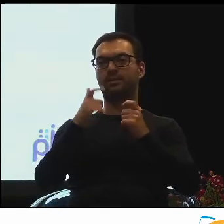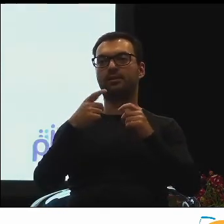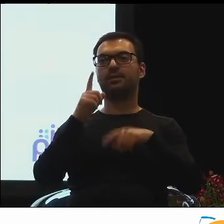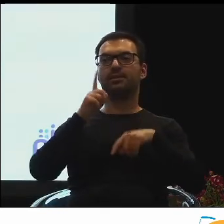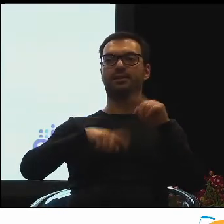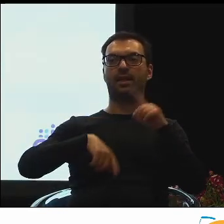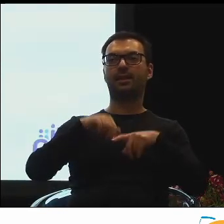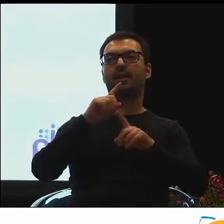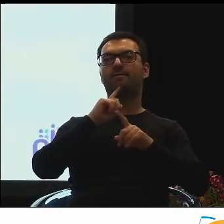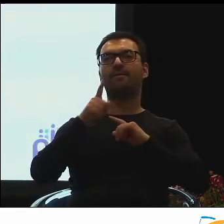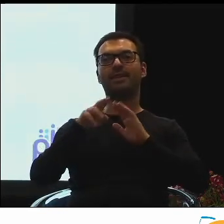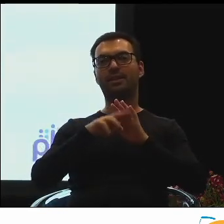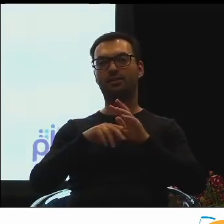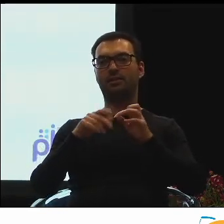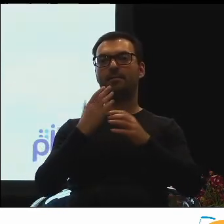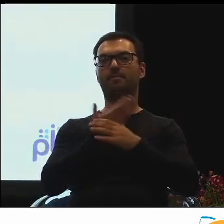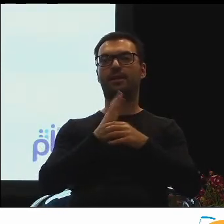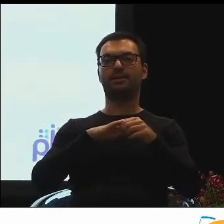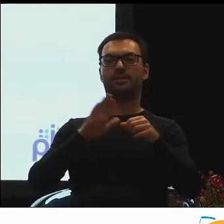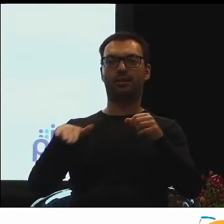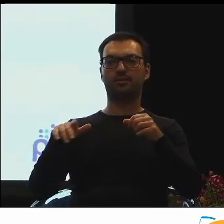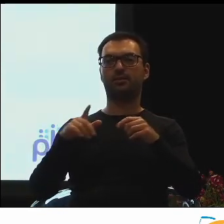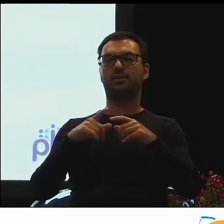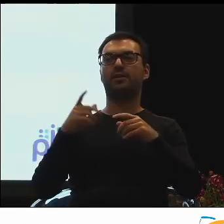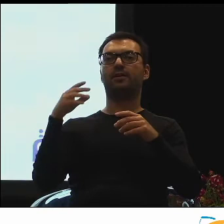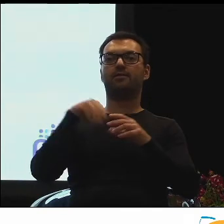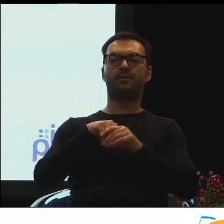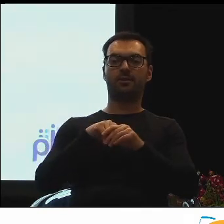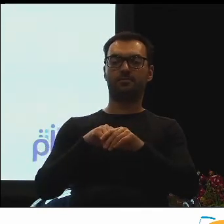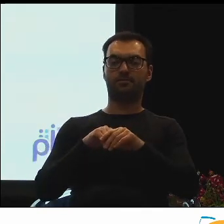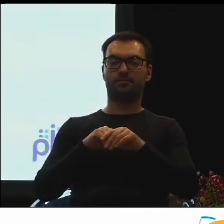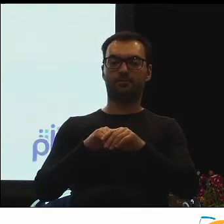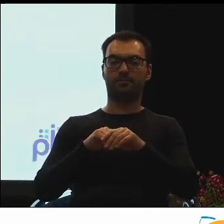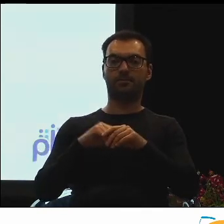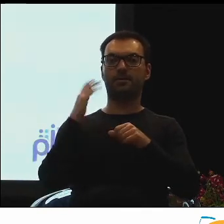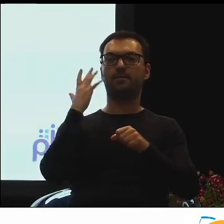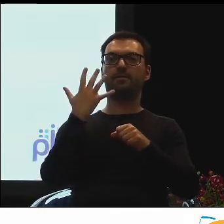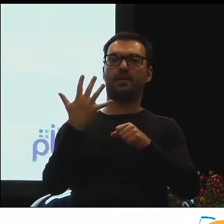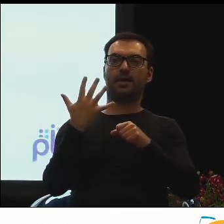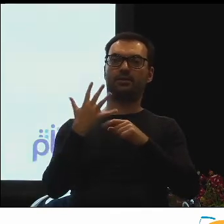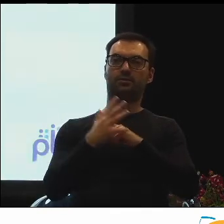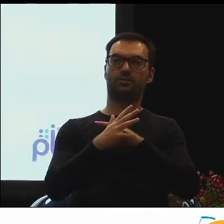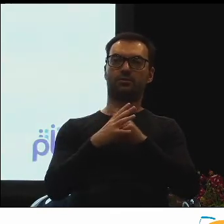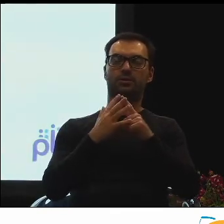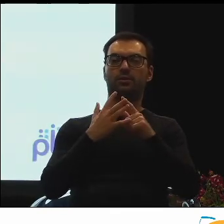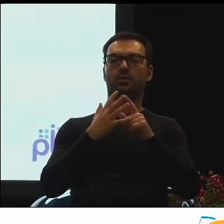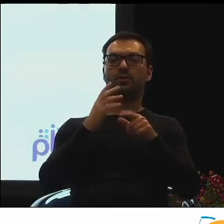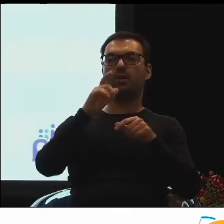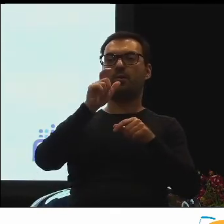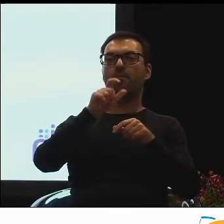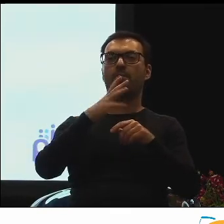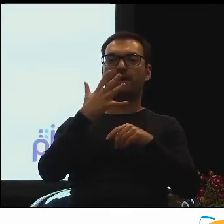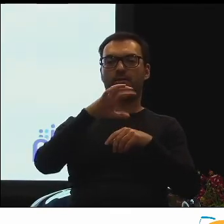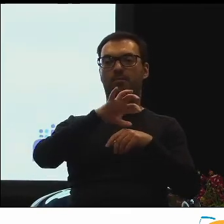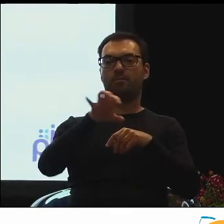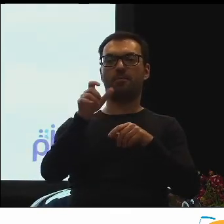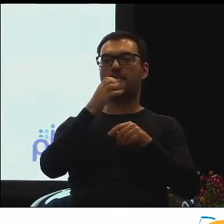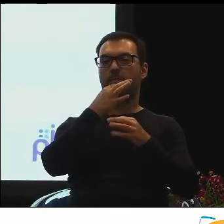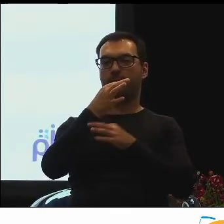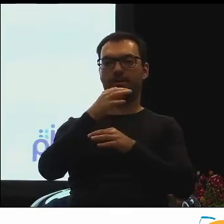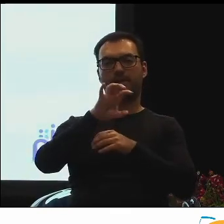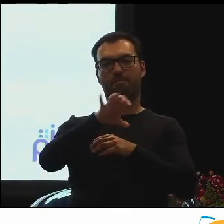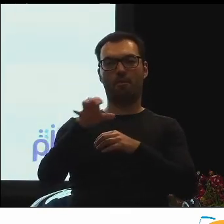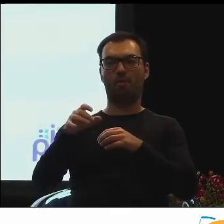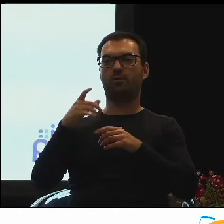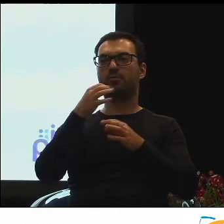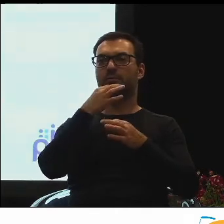standardach wytycznych międzynarodowych. Składa się na nie pięć bloków pytań, pięć